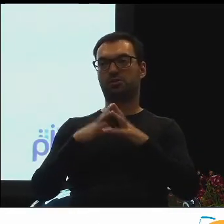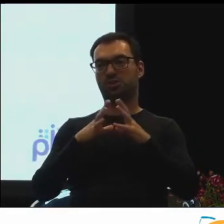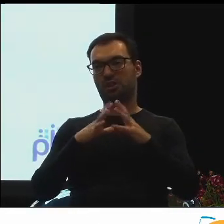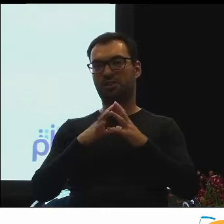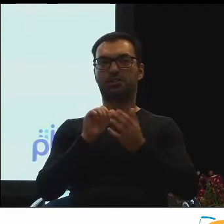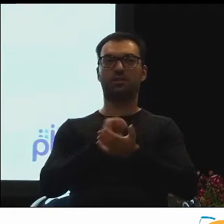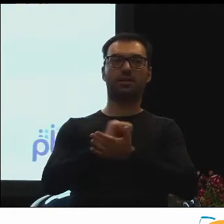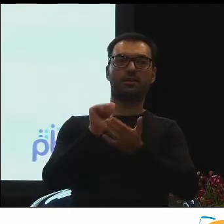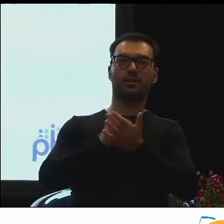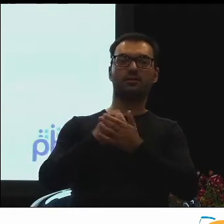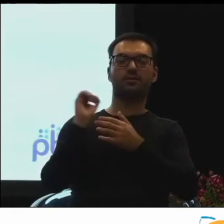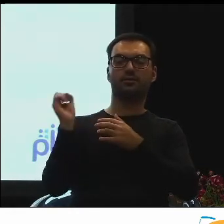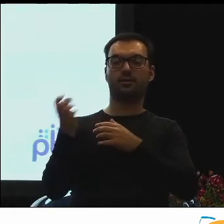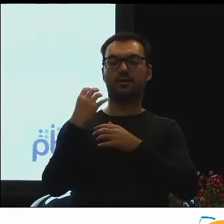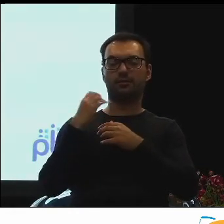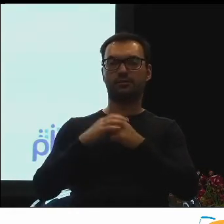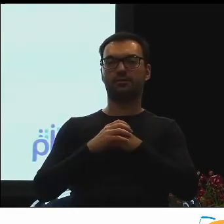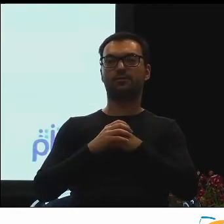10-11.